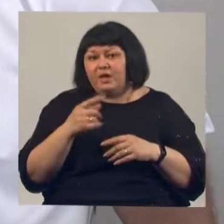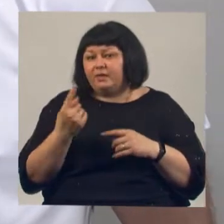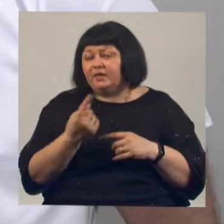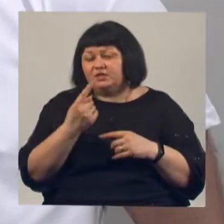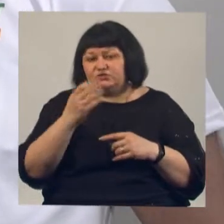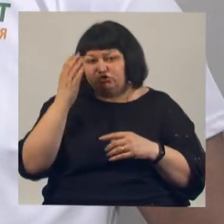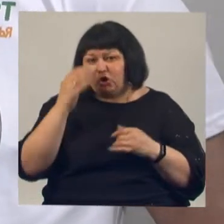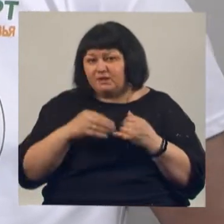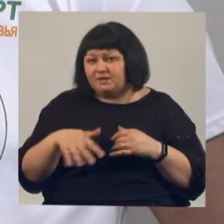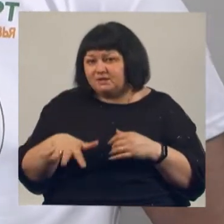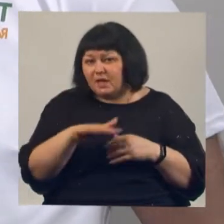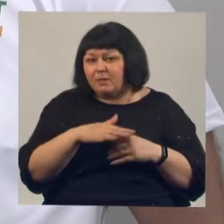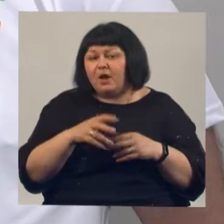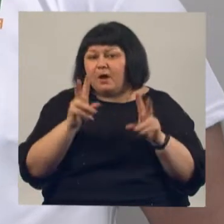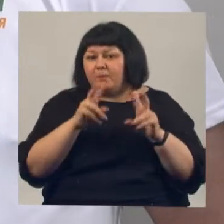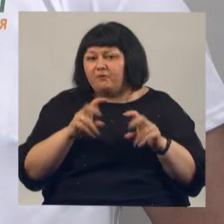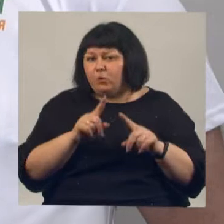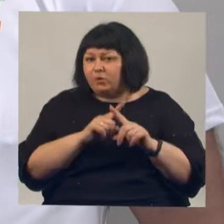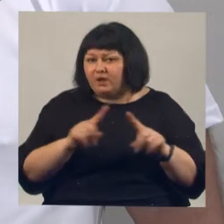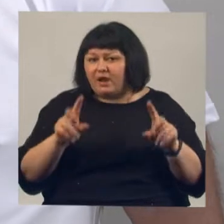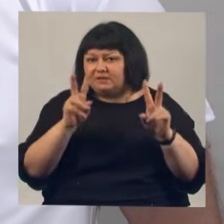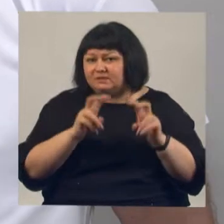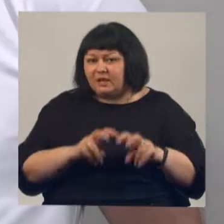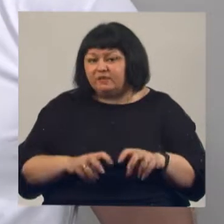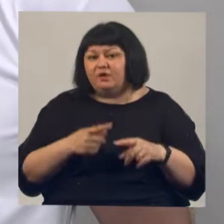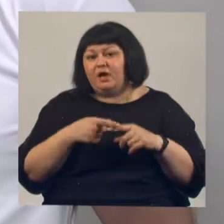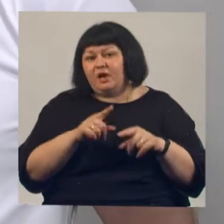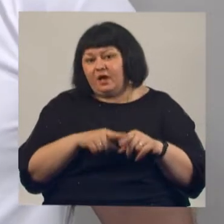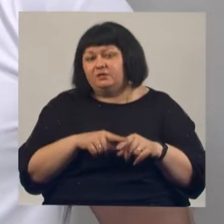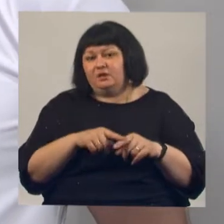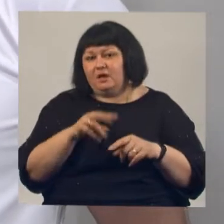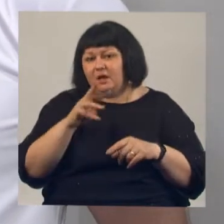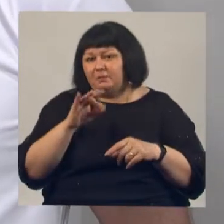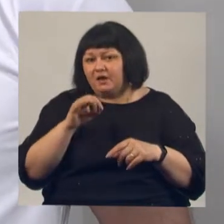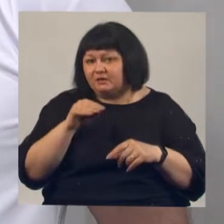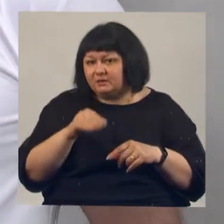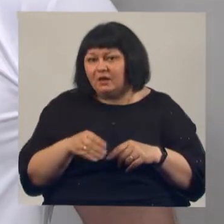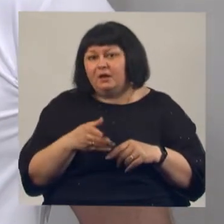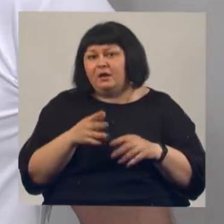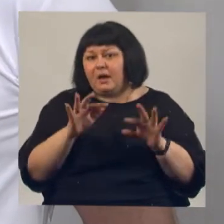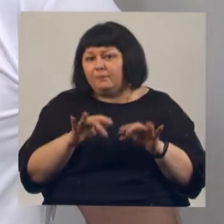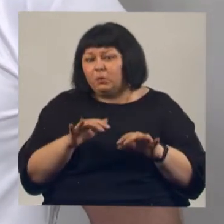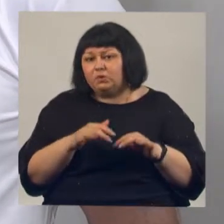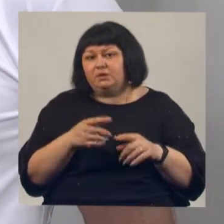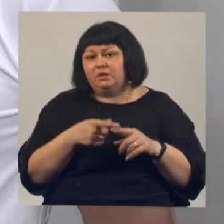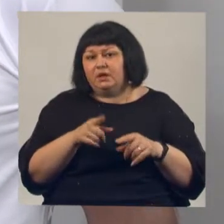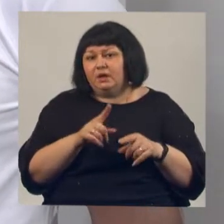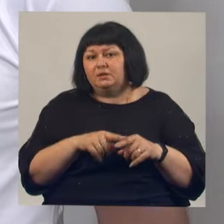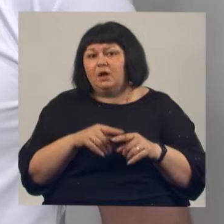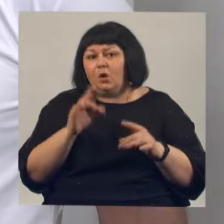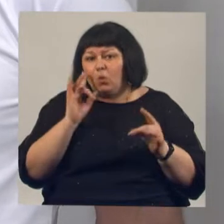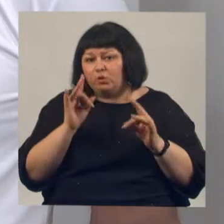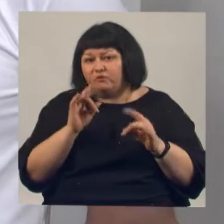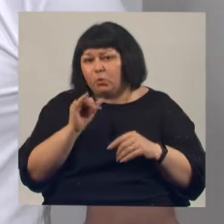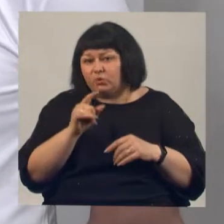позволяющий проводить уникальное исследование. Также это компьютерный томографический томограф. Также это ультразвуковая